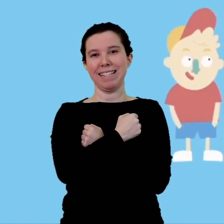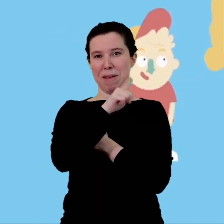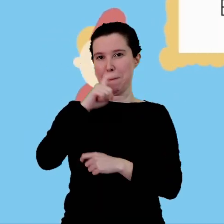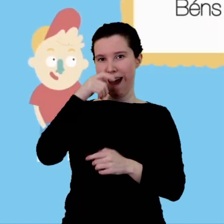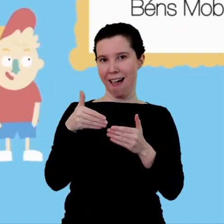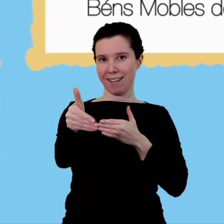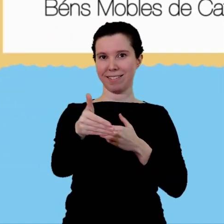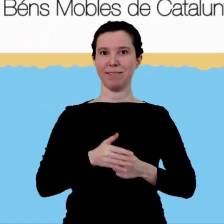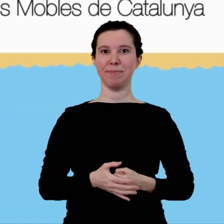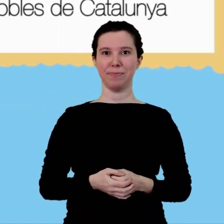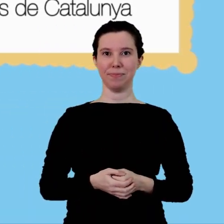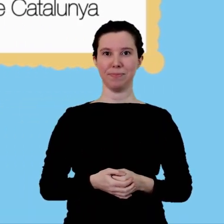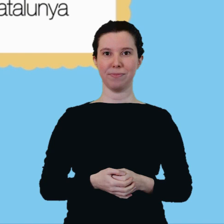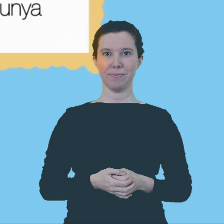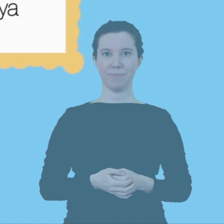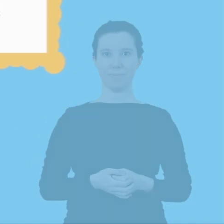estimant-lo per molts anys més.